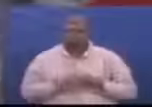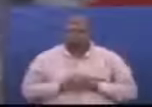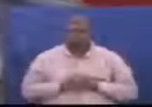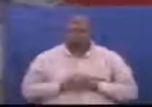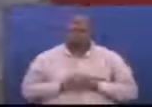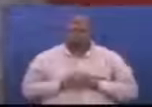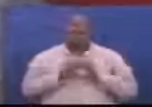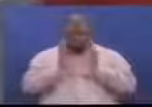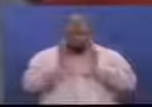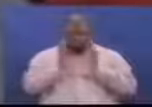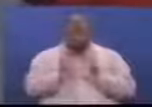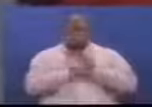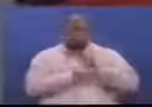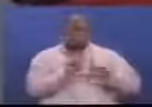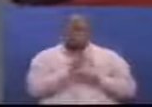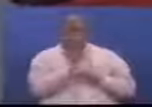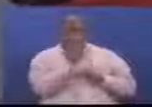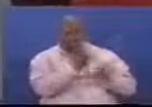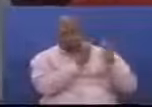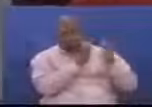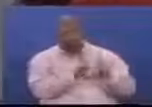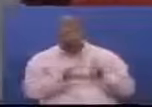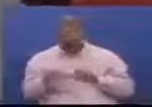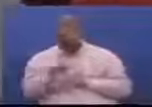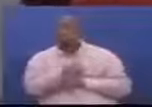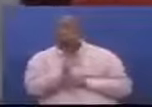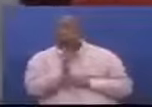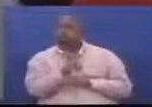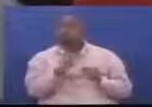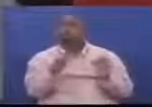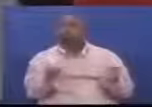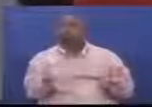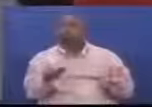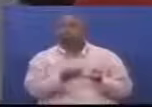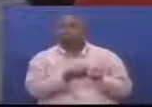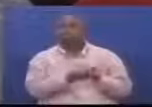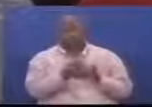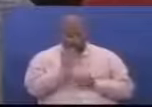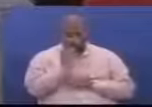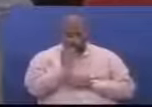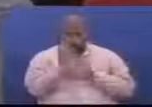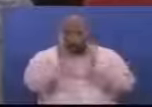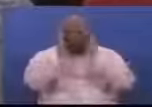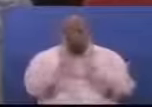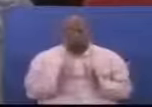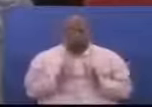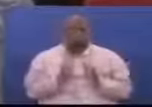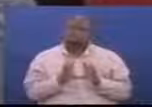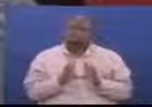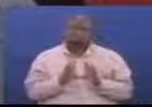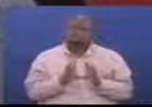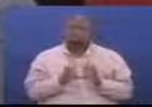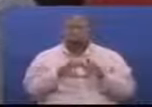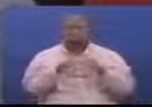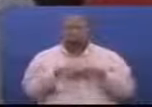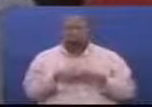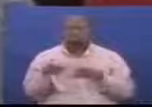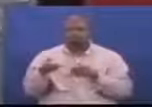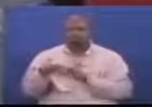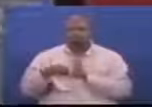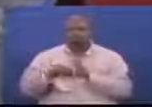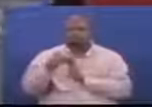Mwenyakiti angalia mpango huu unakuwa financed na mnagani Weshmo wabunge tuchukue document ya mpango